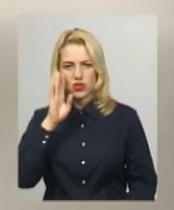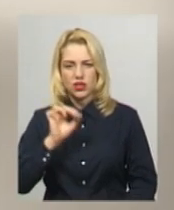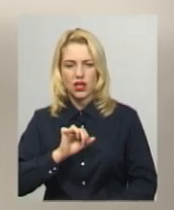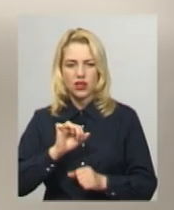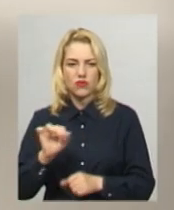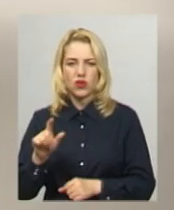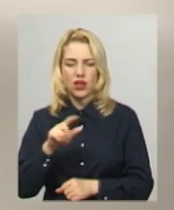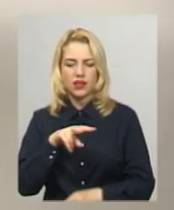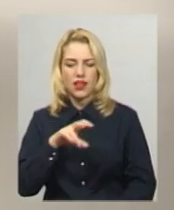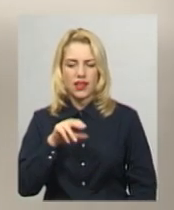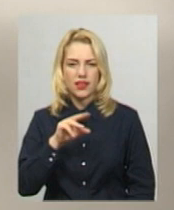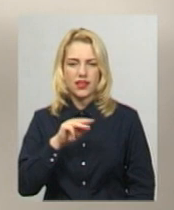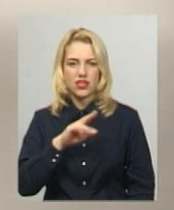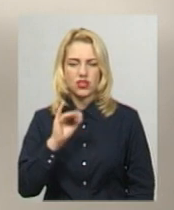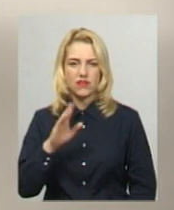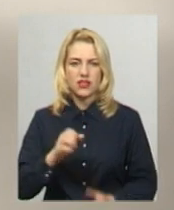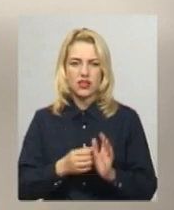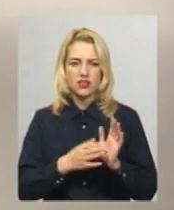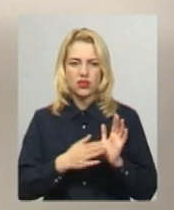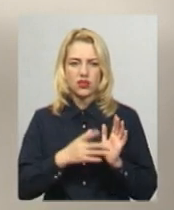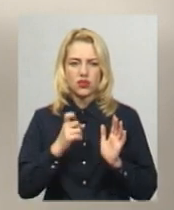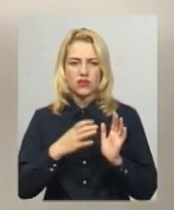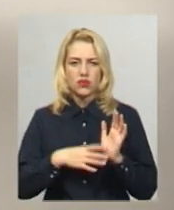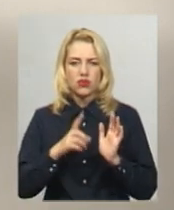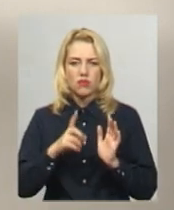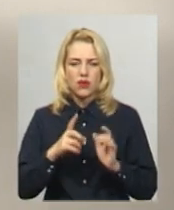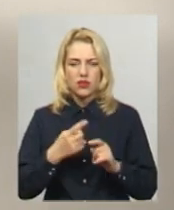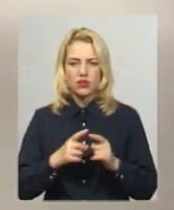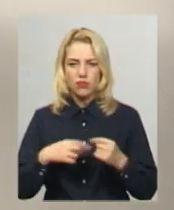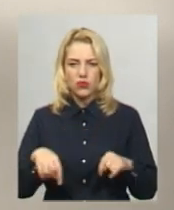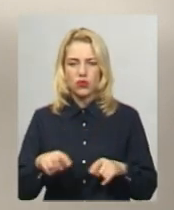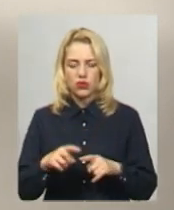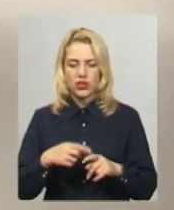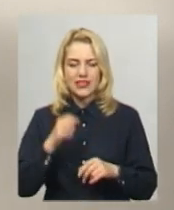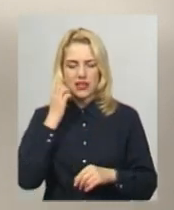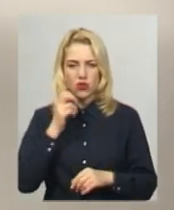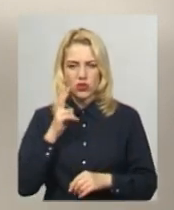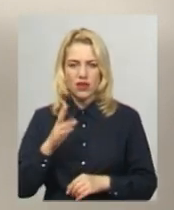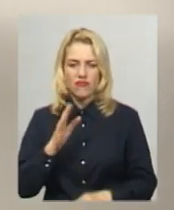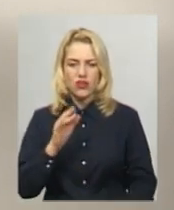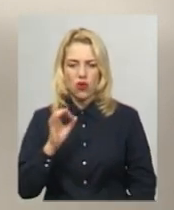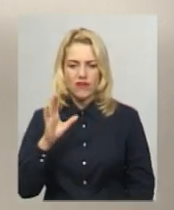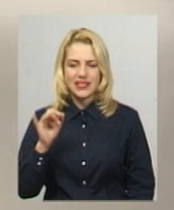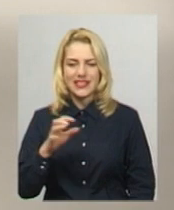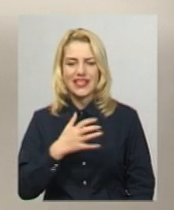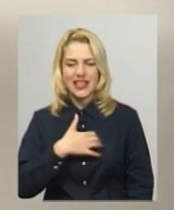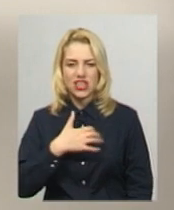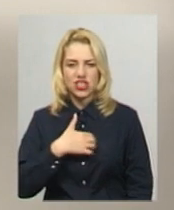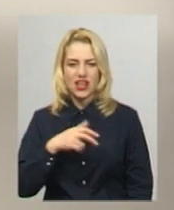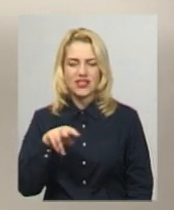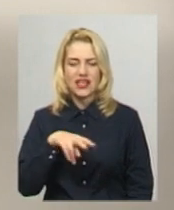зареєстрований за 191 округом. Це межі Староконстантинівського, Вінковецького, Деражнянського, Литичівського та